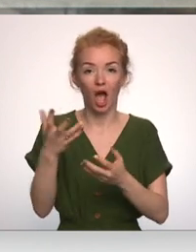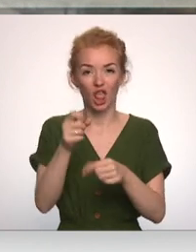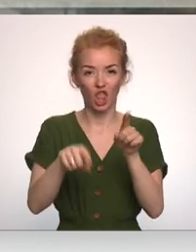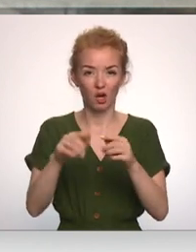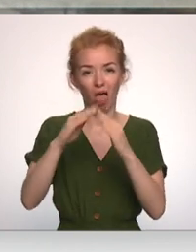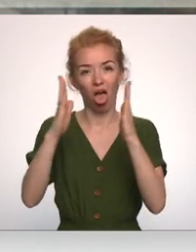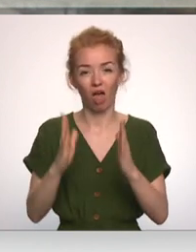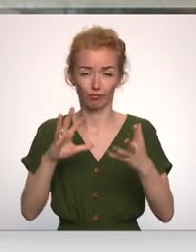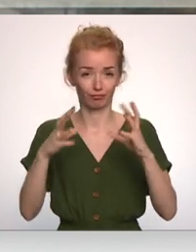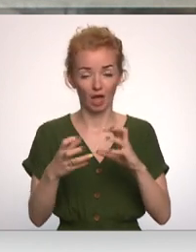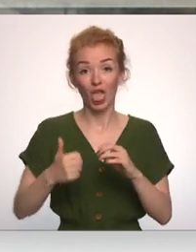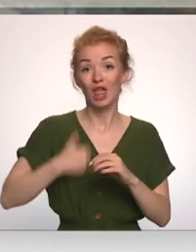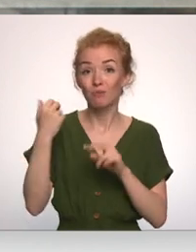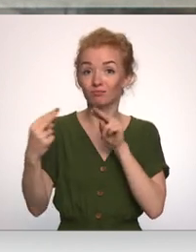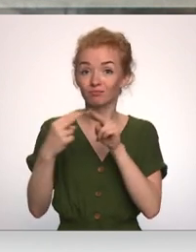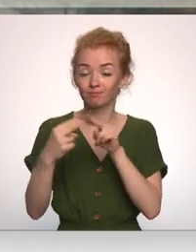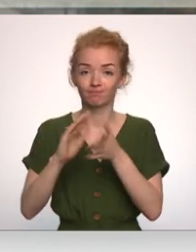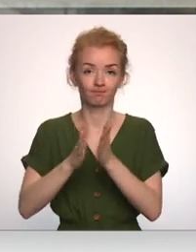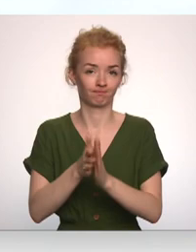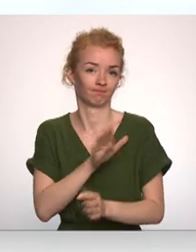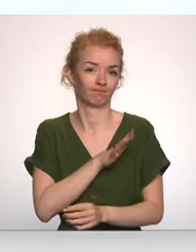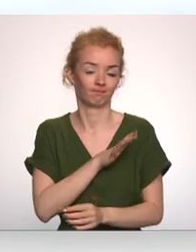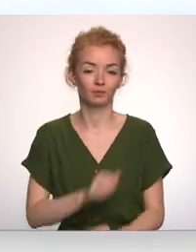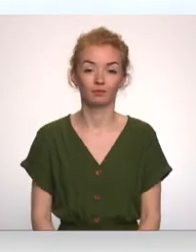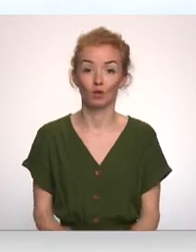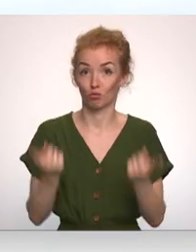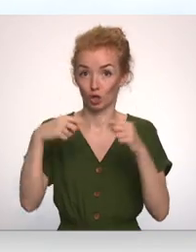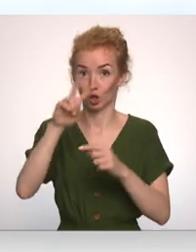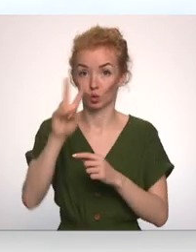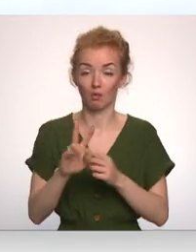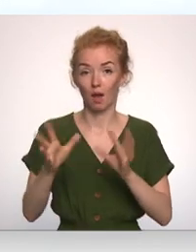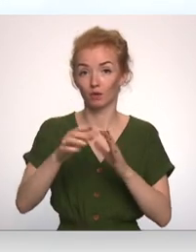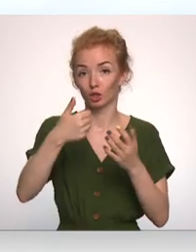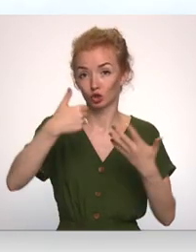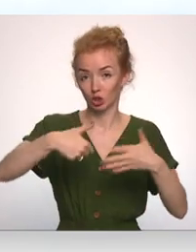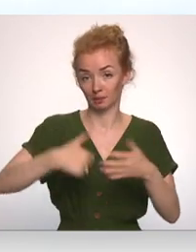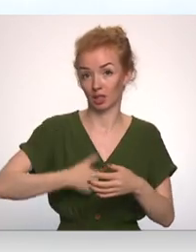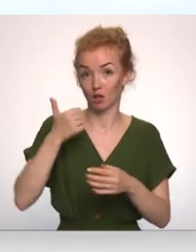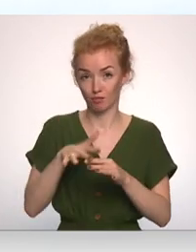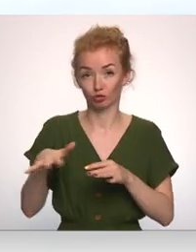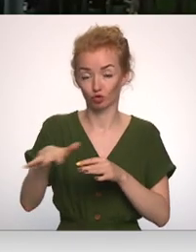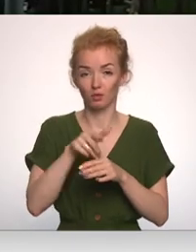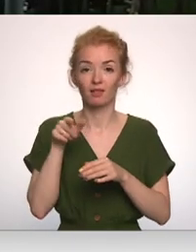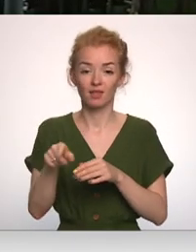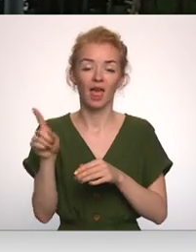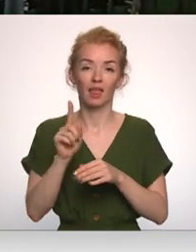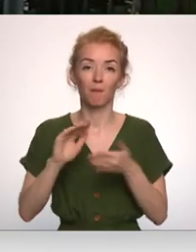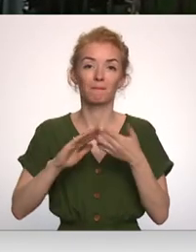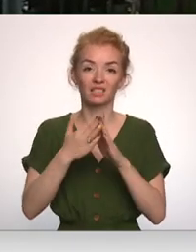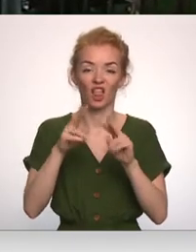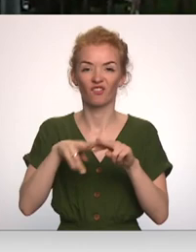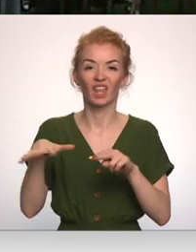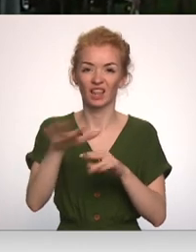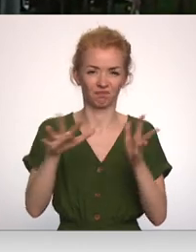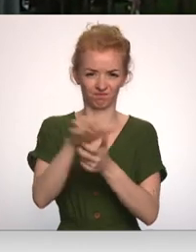ēku īpašniekiem nav izdevies vienoties. Šobrīd Jūrmalā ir aptuveni 60 īpašumi, kurus var klasificēt kā pilsētu vidi